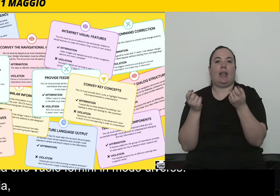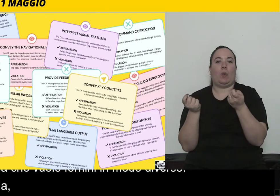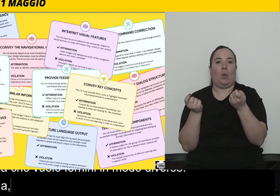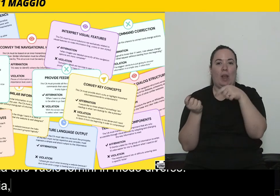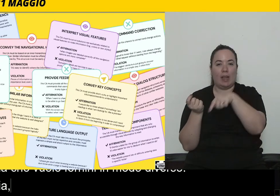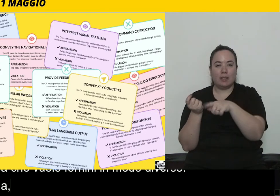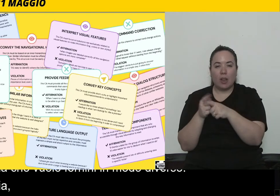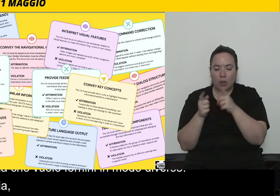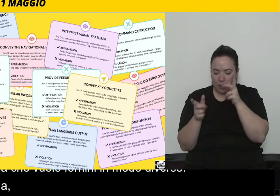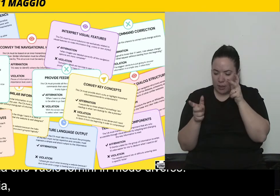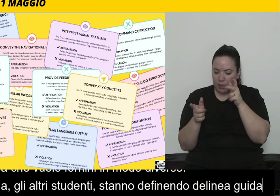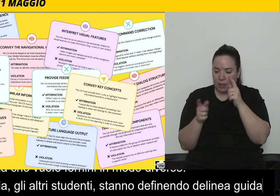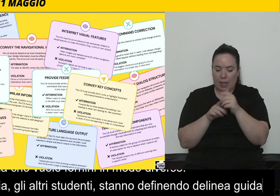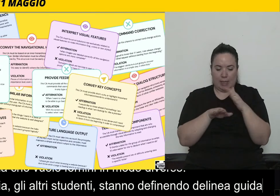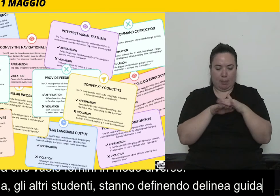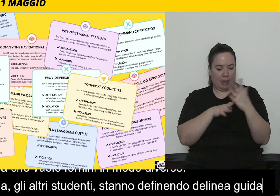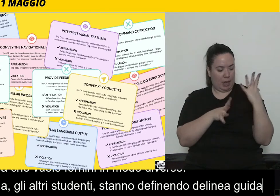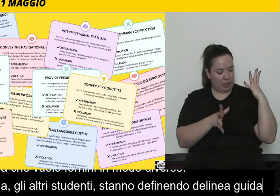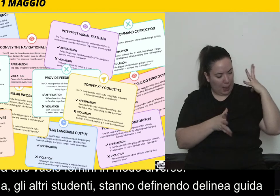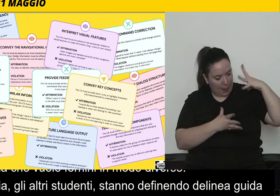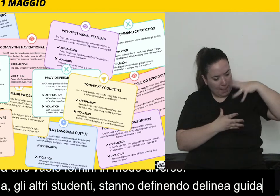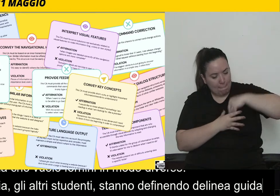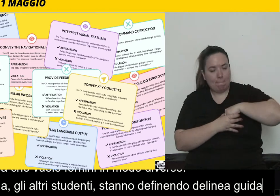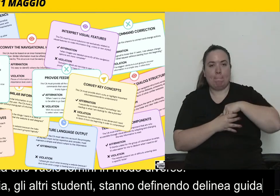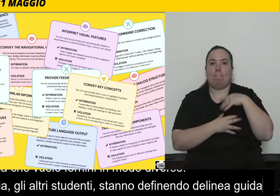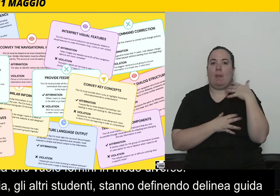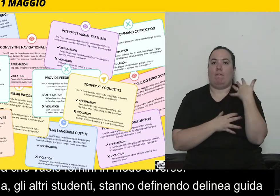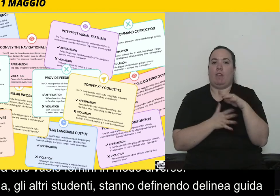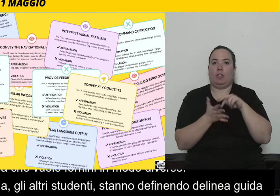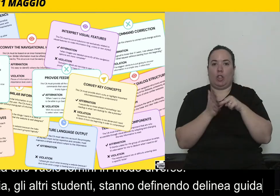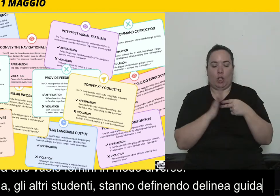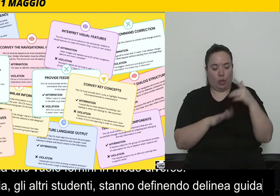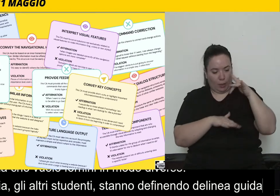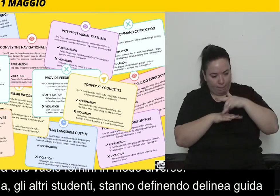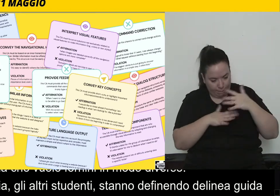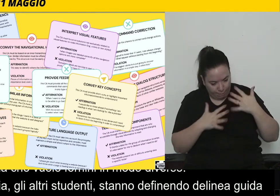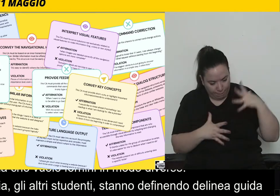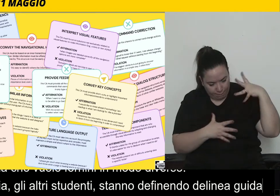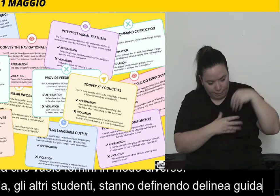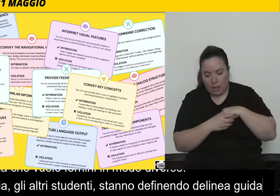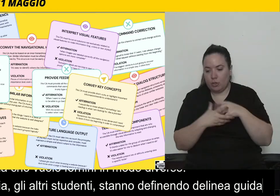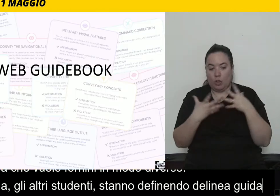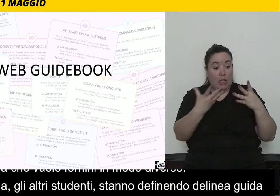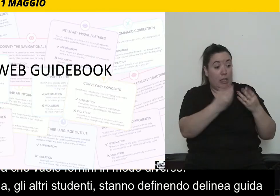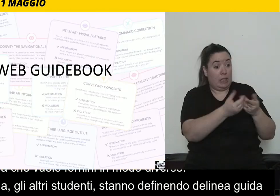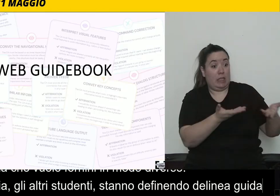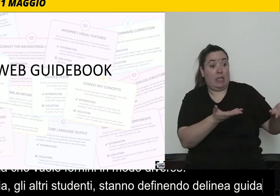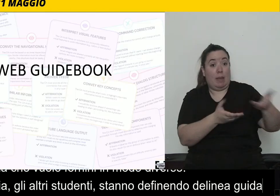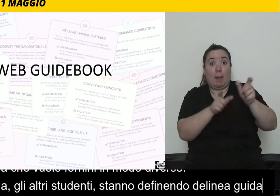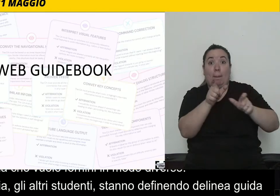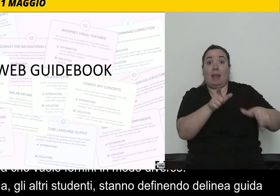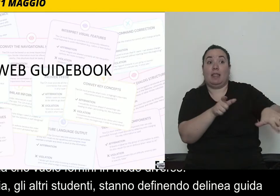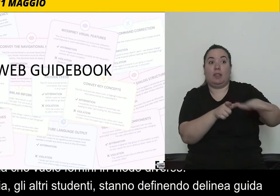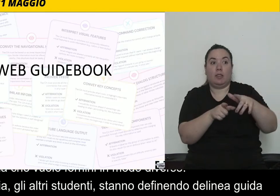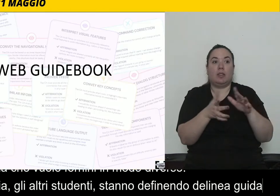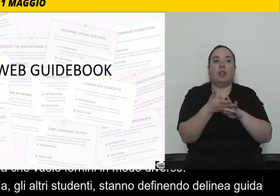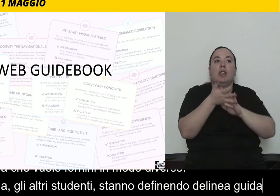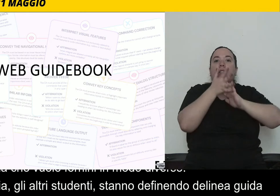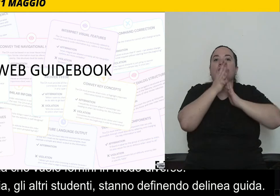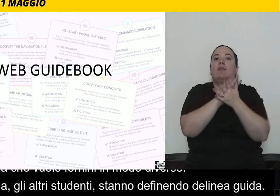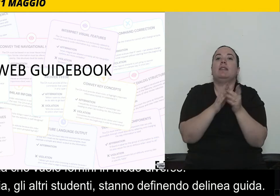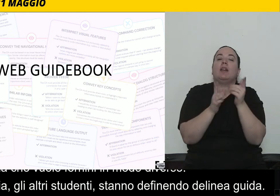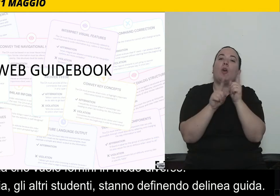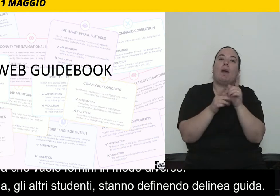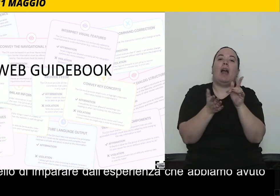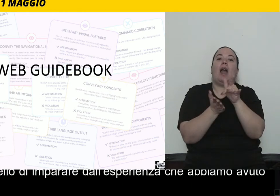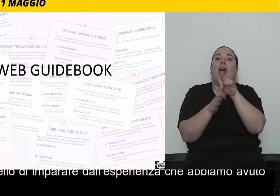sforzo è quello di imparare dall'esperienza tecnologica, dall'esperienza che abbiamo avuto con gli utenti, e tirar fuori un guidebook che possa